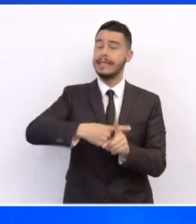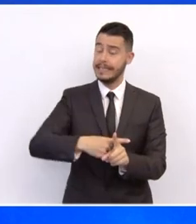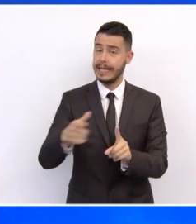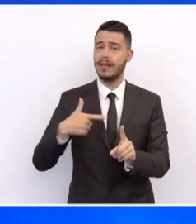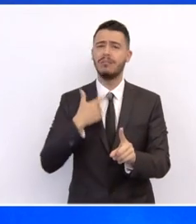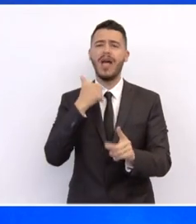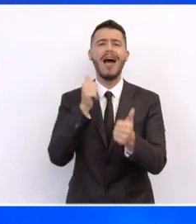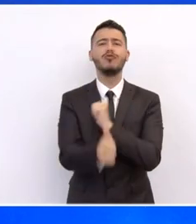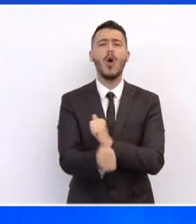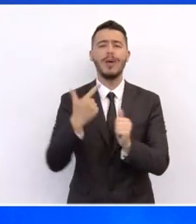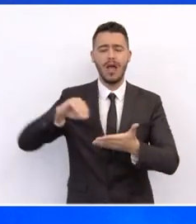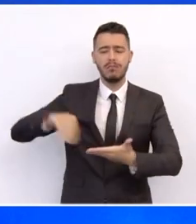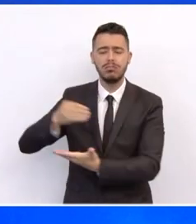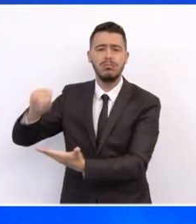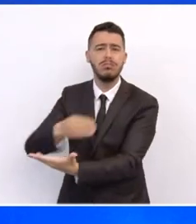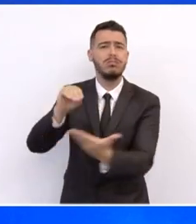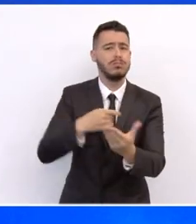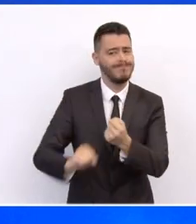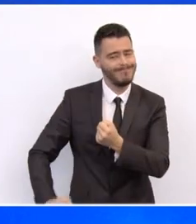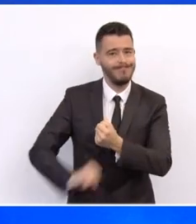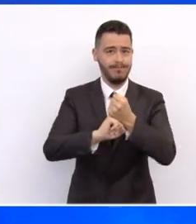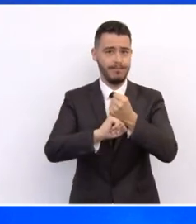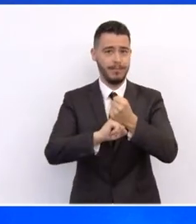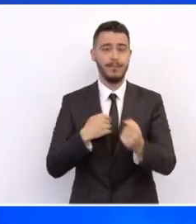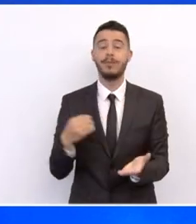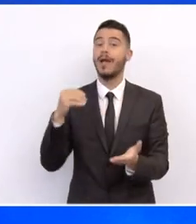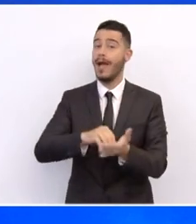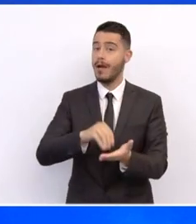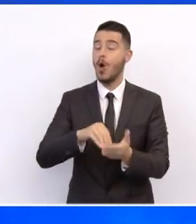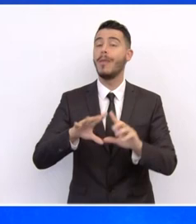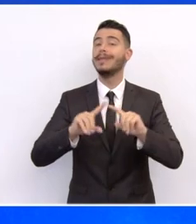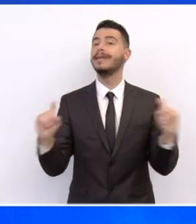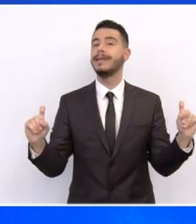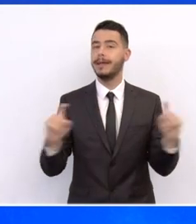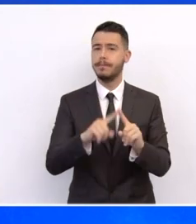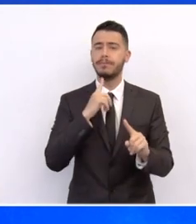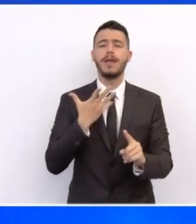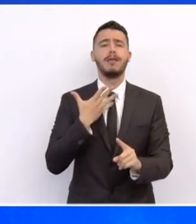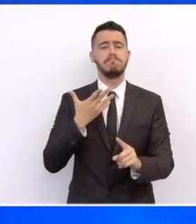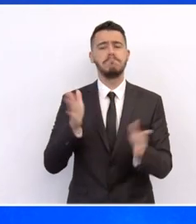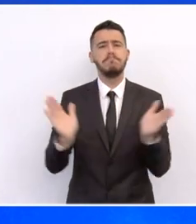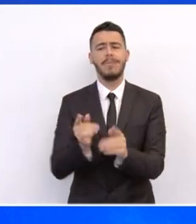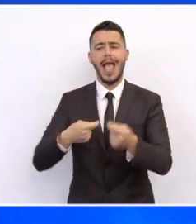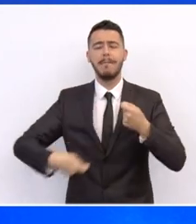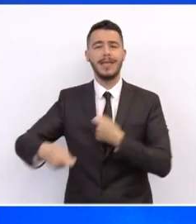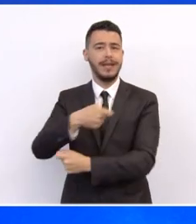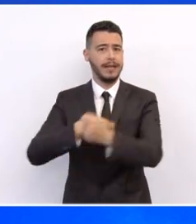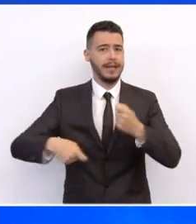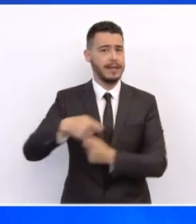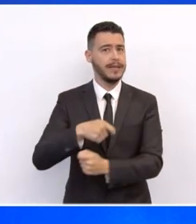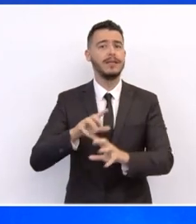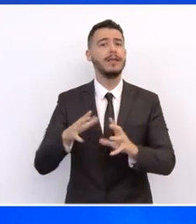Ακόμη, προβλέπει το σχέδιο τον ψηφιακό μετασχηματισμό των μικρών και μεσών επιχειρήσεων με απόκτηση